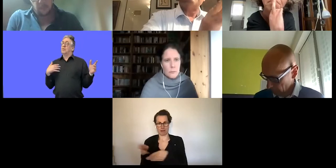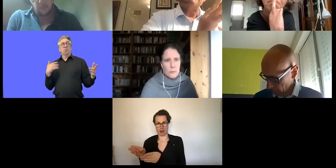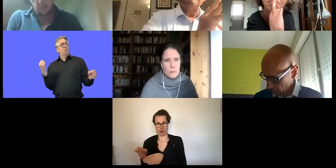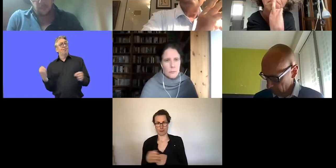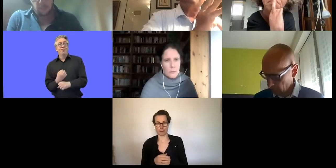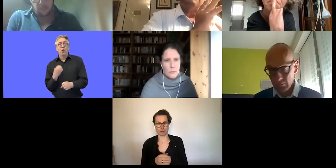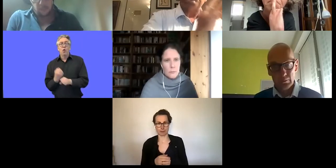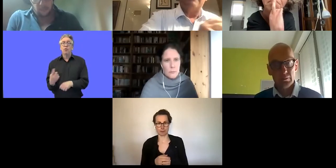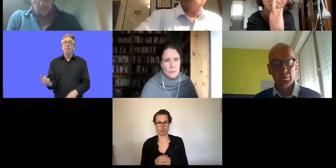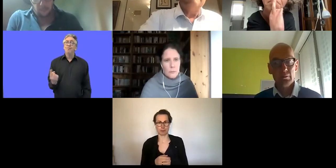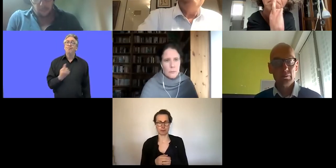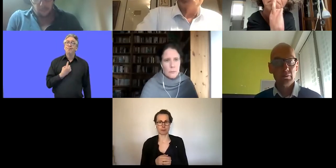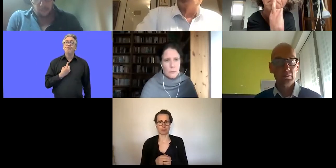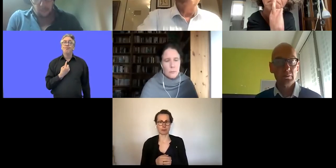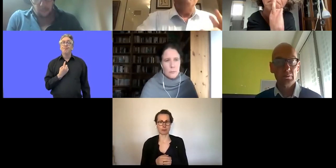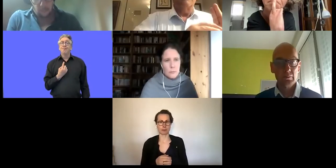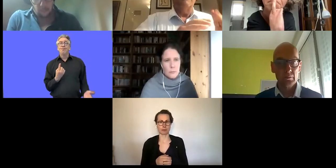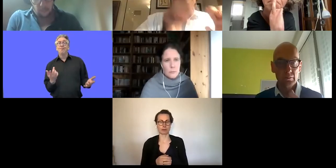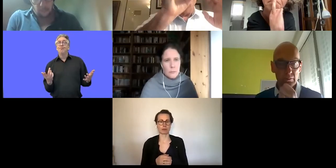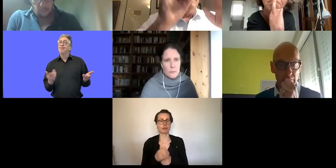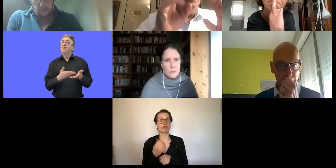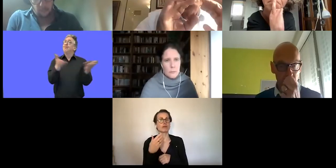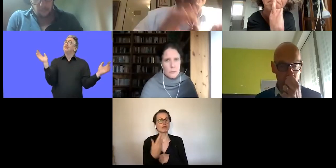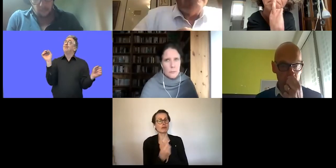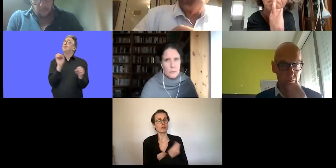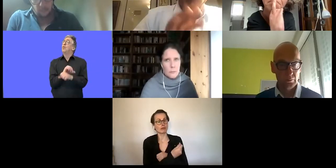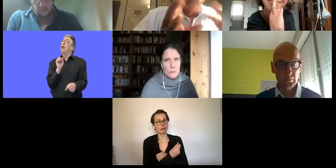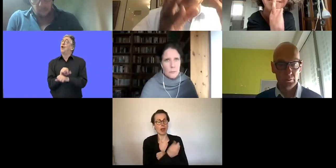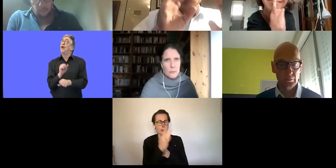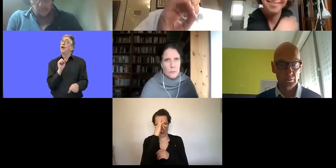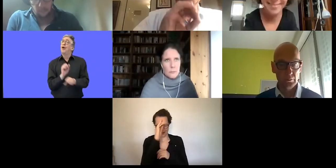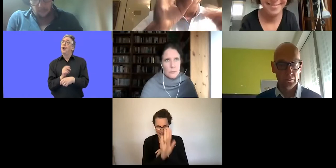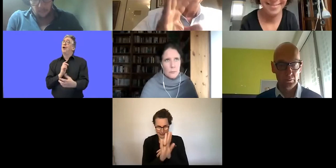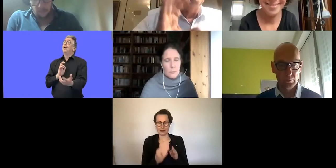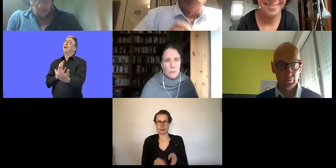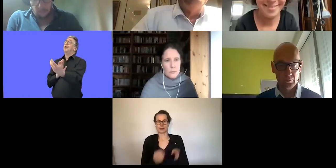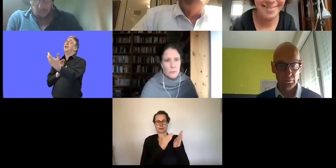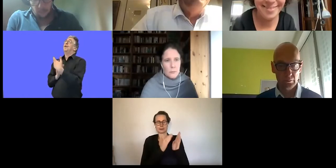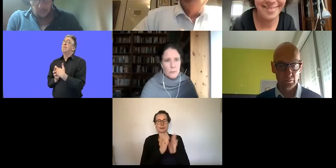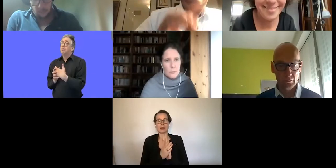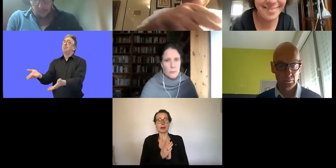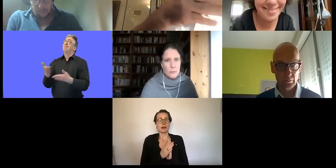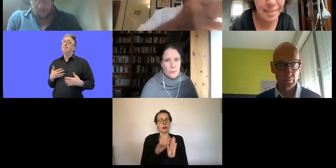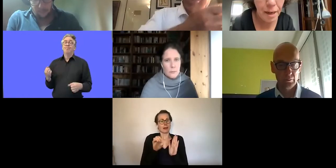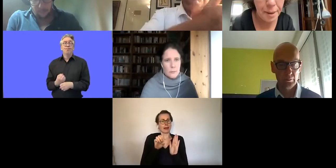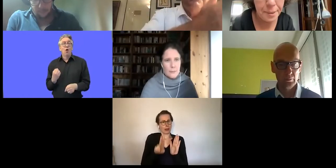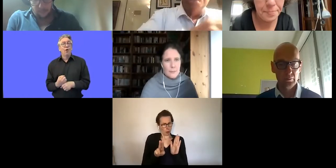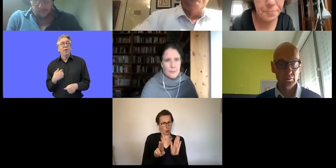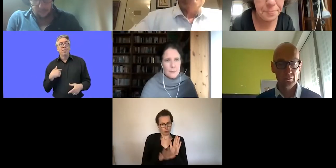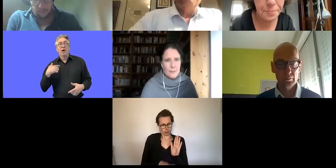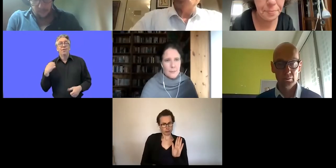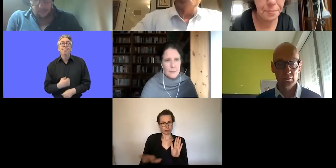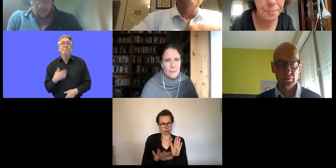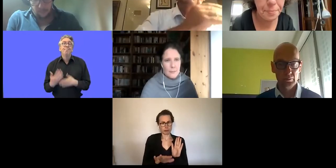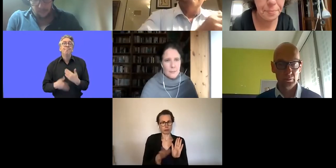dass es Staaten gibt, die bereits, ich habe noch was vergessen, die Europäische Union hat in, also die